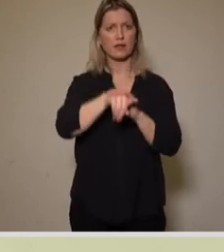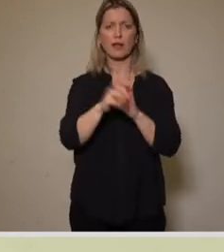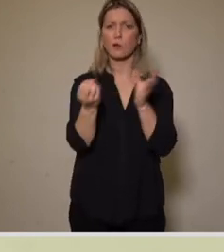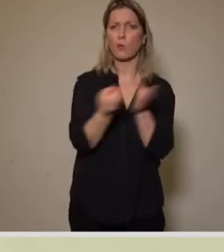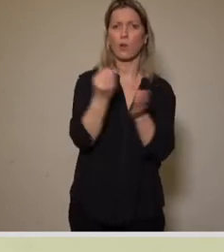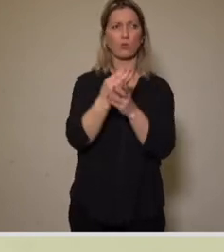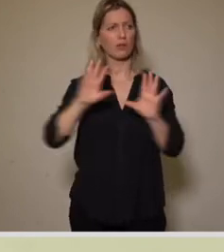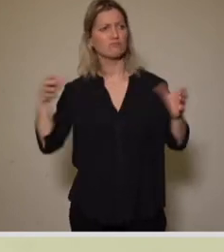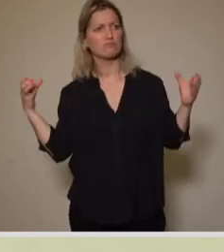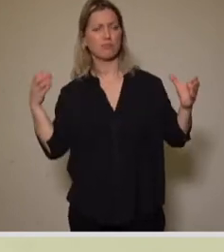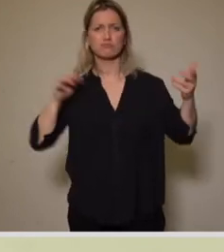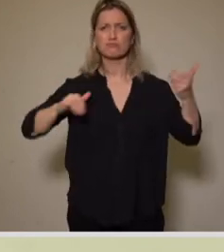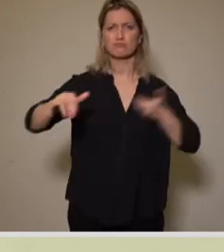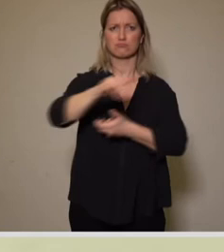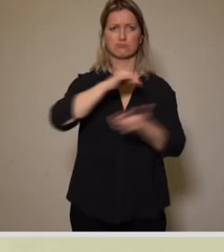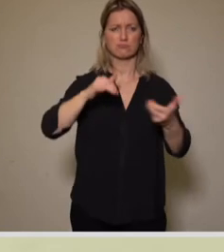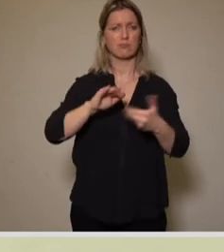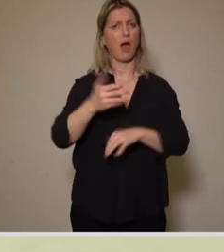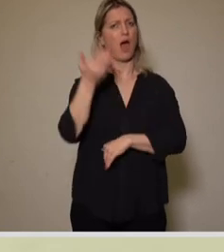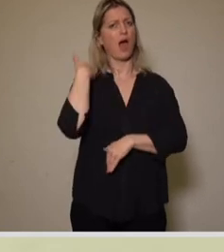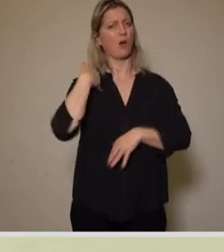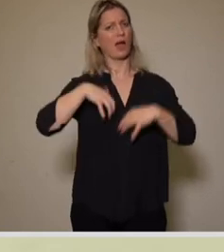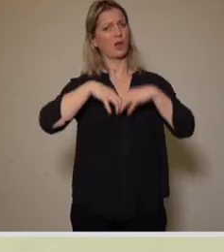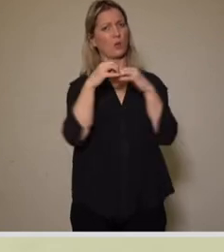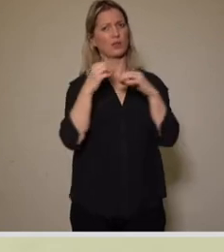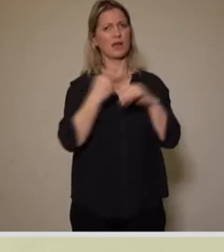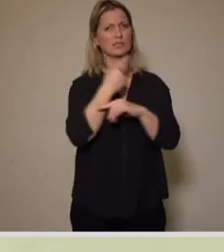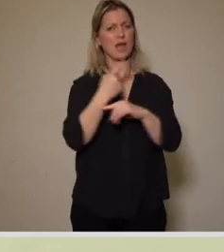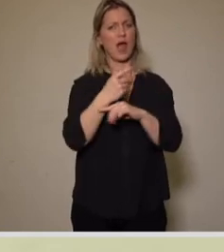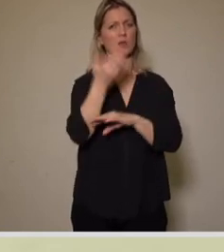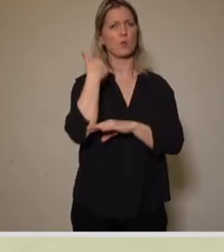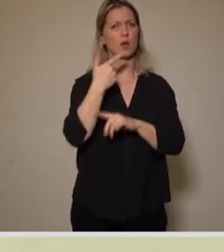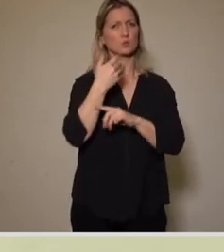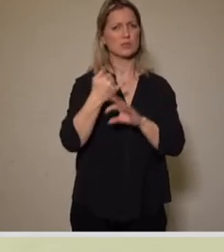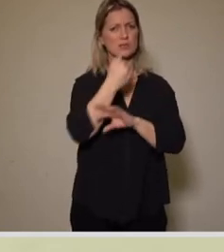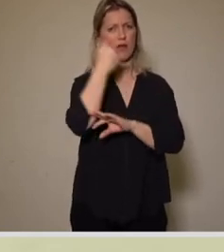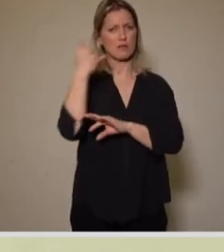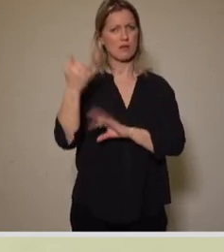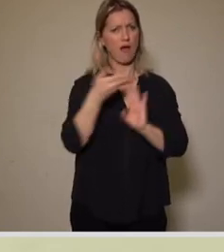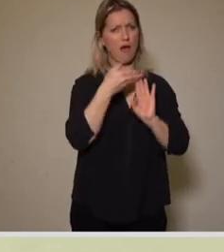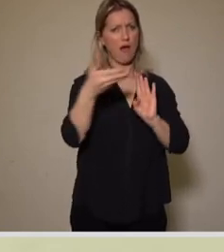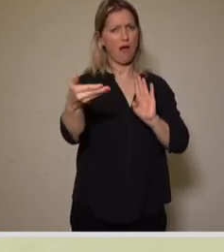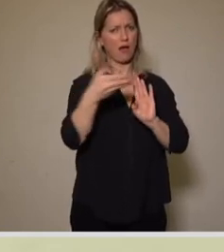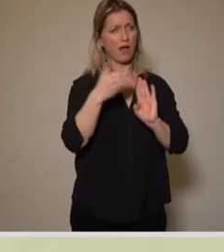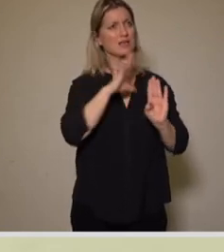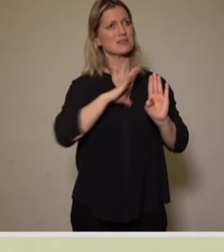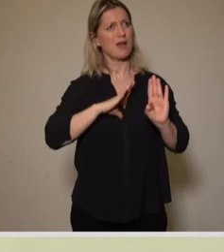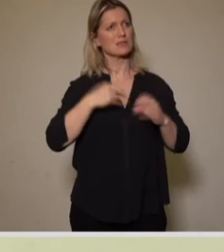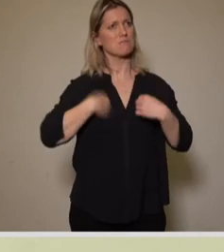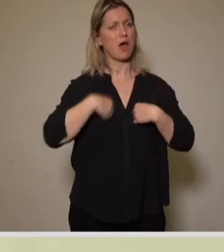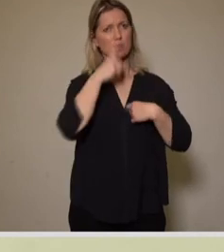auch in der Gründerzeit und in den späten 20er Jahren, der frühen Moderne, der Entstehungszeit des Sachsenbades.